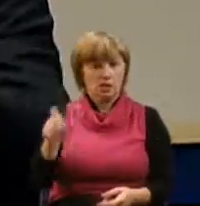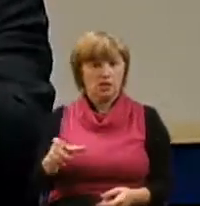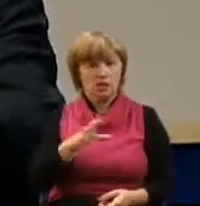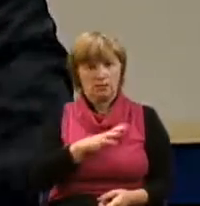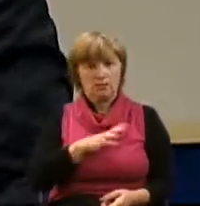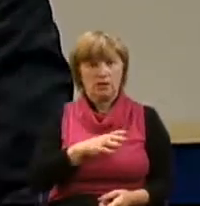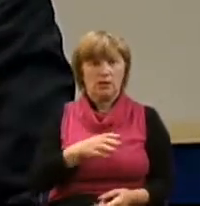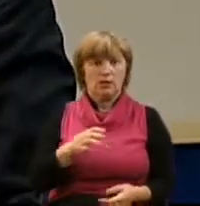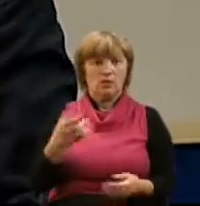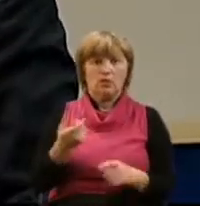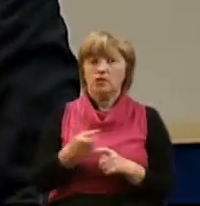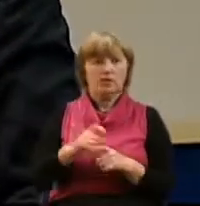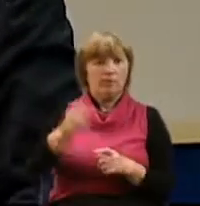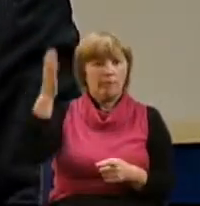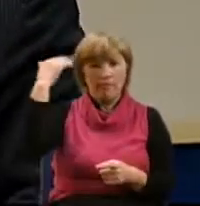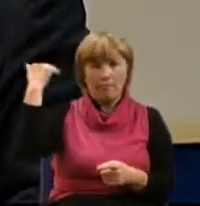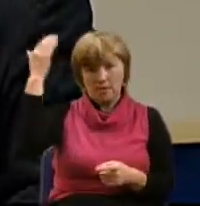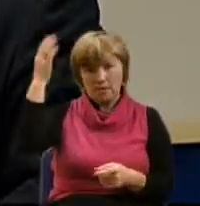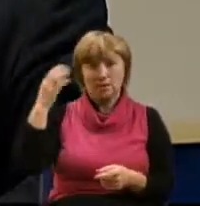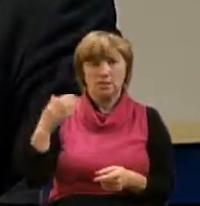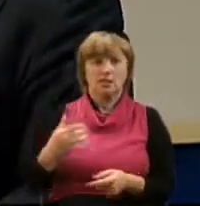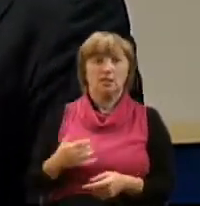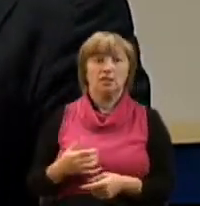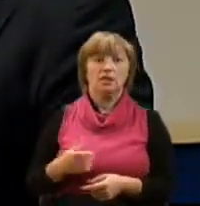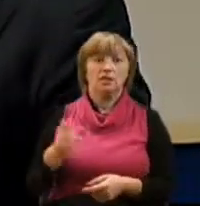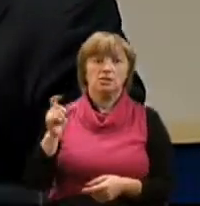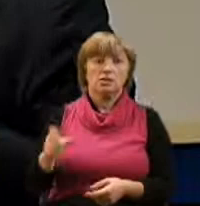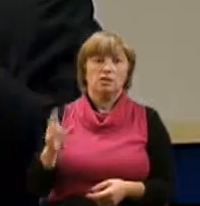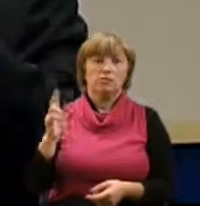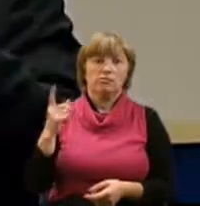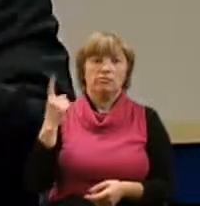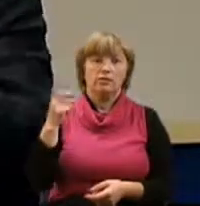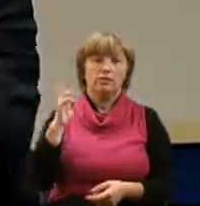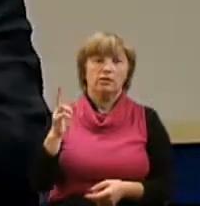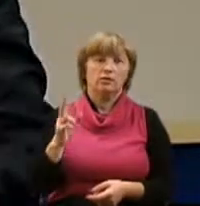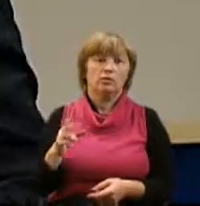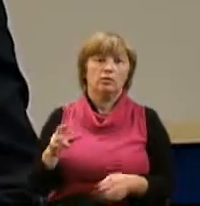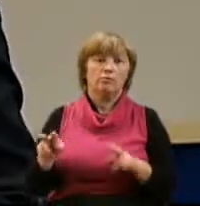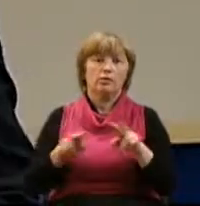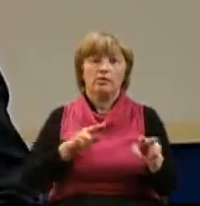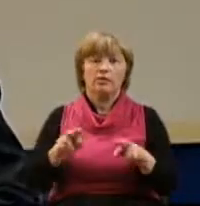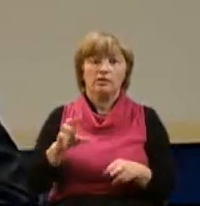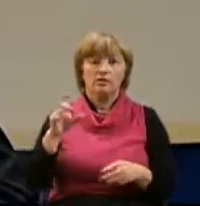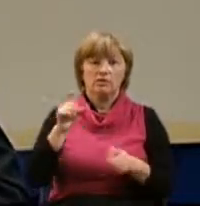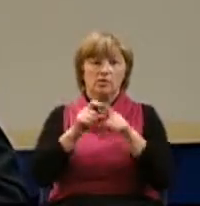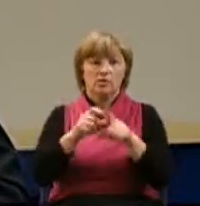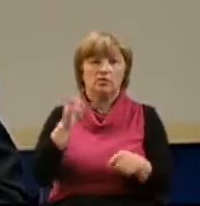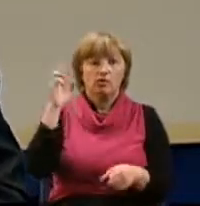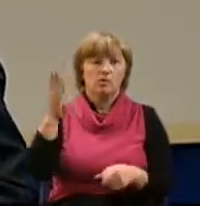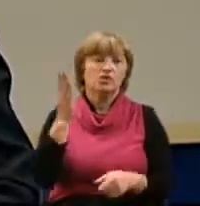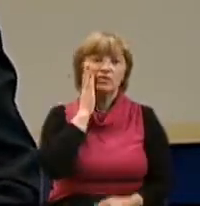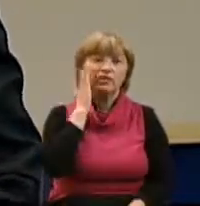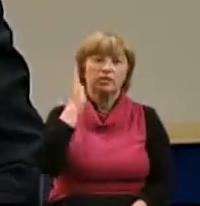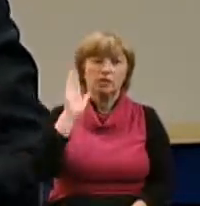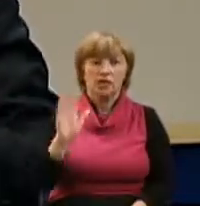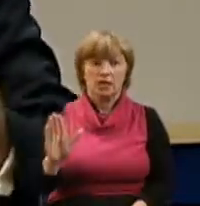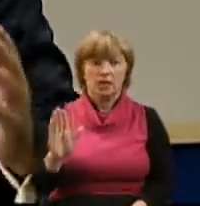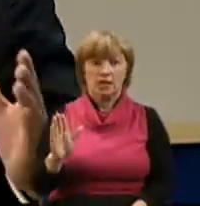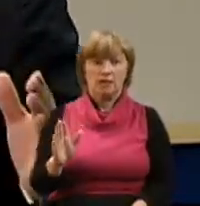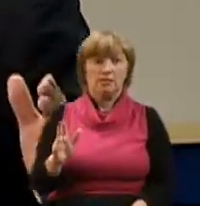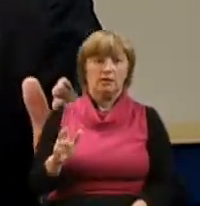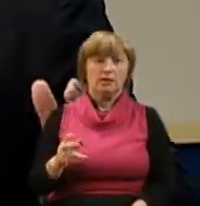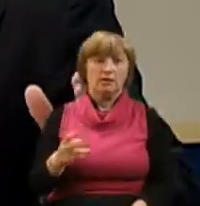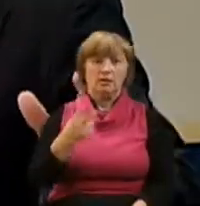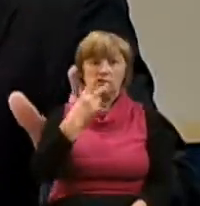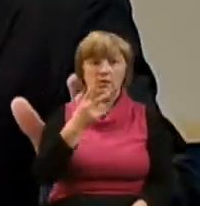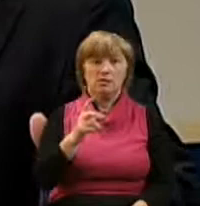помазанного человека. Мы видим его первого, кто проповедовал Слово Божие в Иерусалиме. Мы видим его как